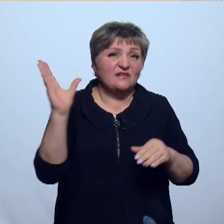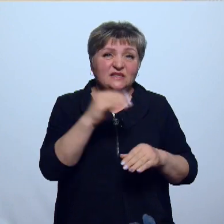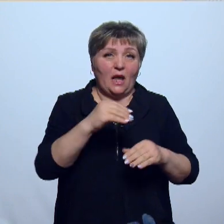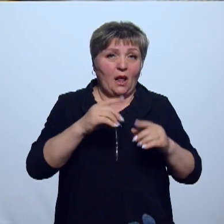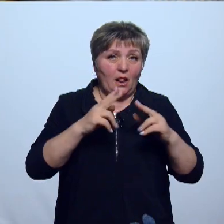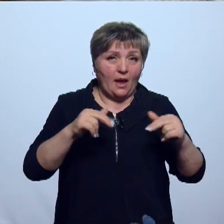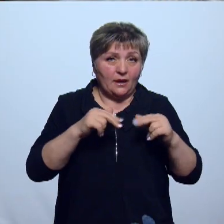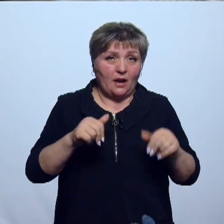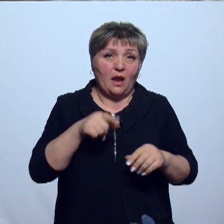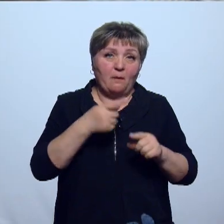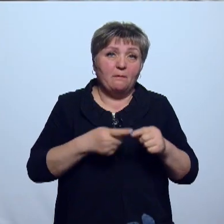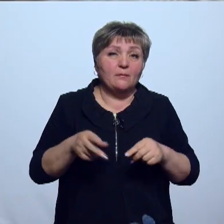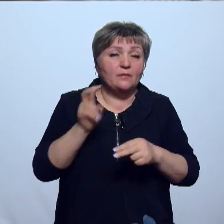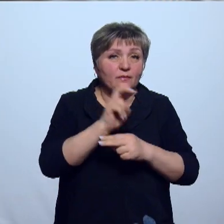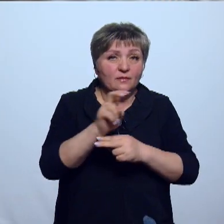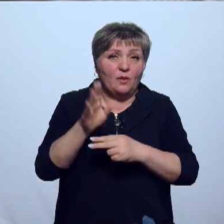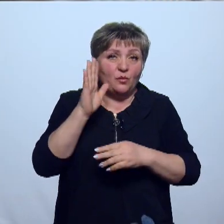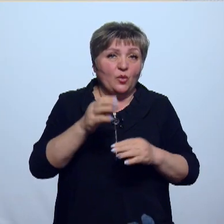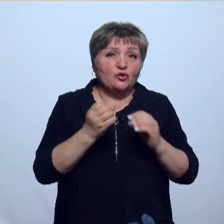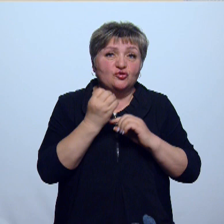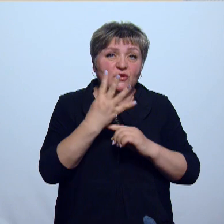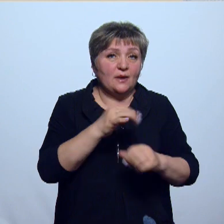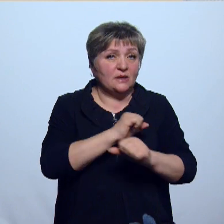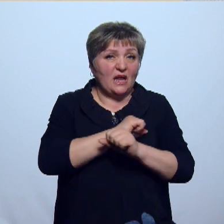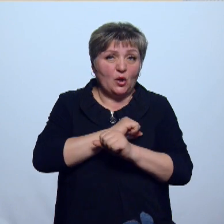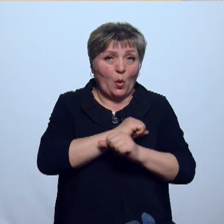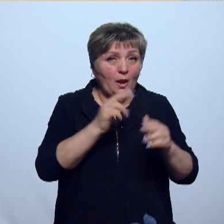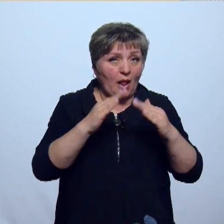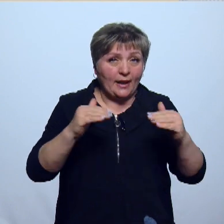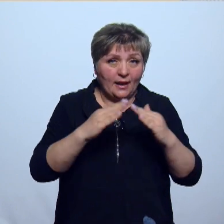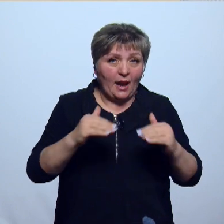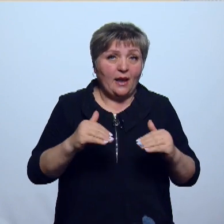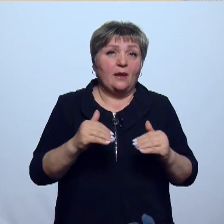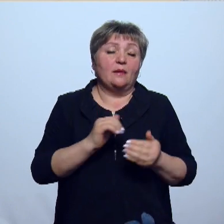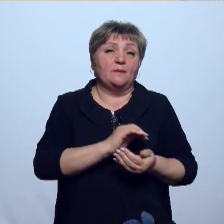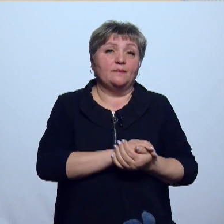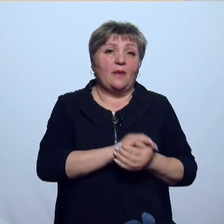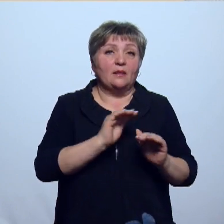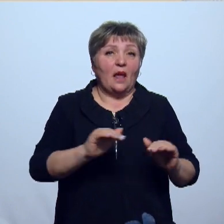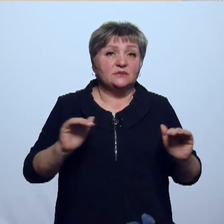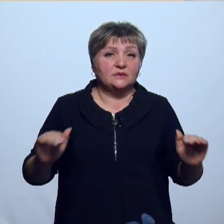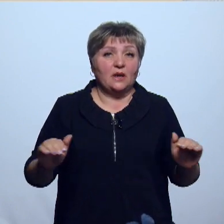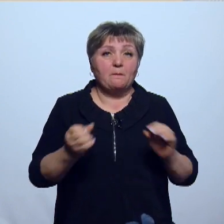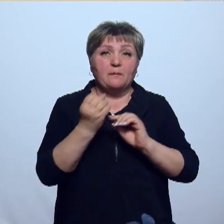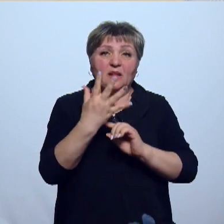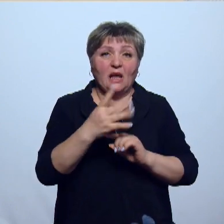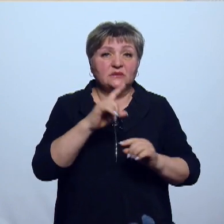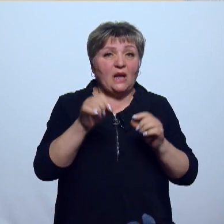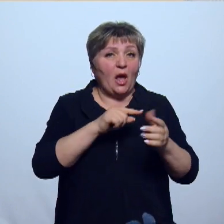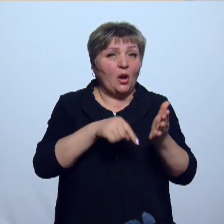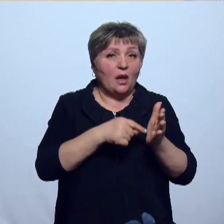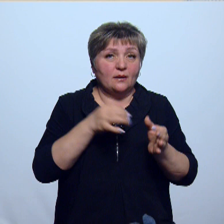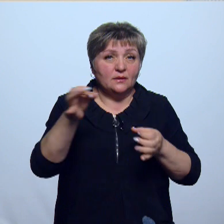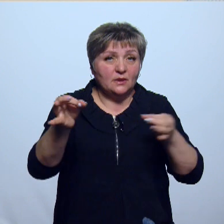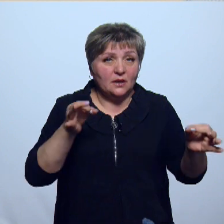600 лагерей с дневным пребыванием. 14 санаторных оздоровительных лагерей, это на базе санаториев детских. 15 загородных